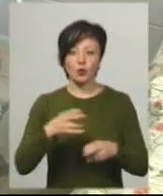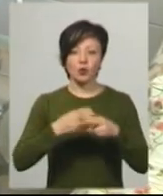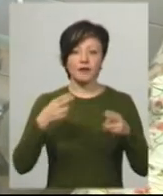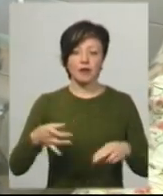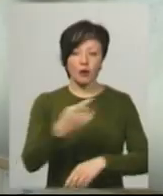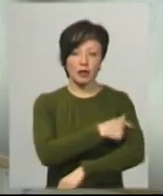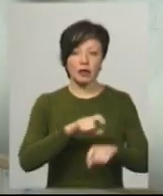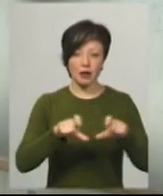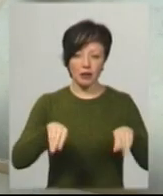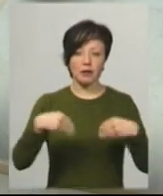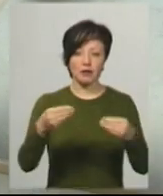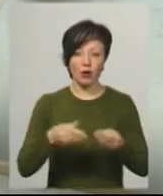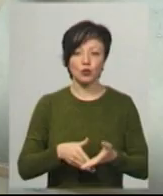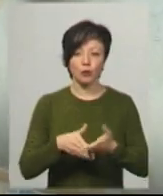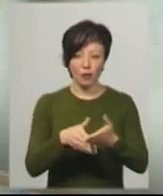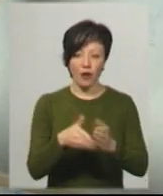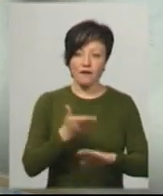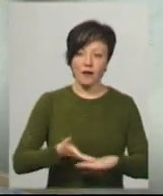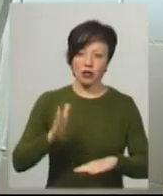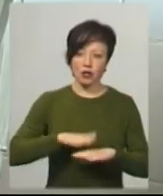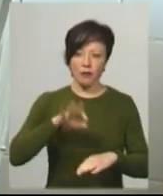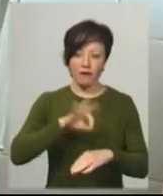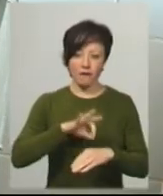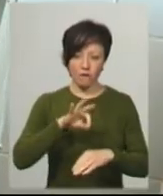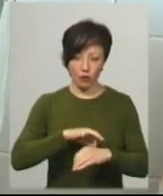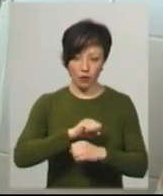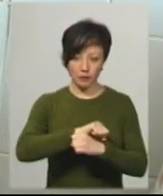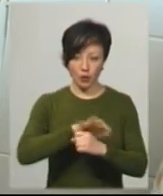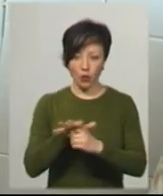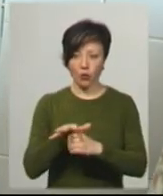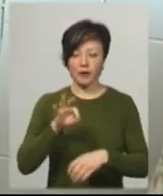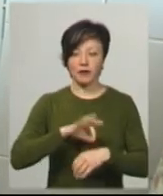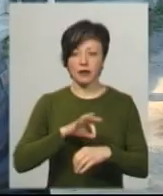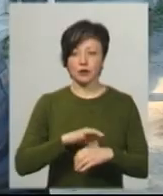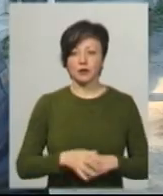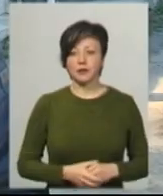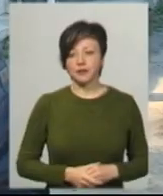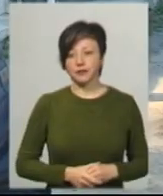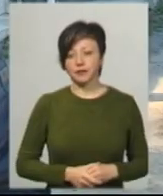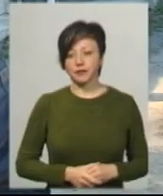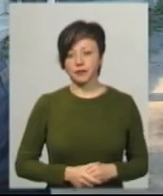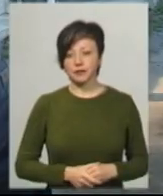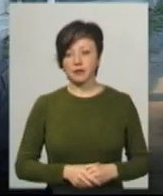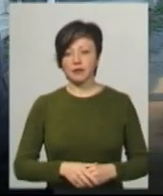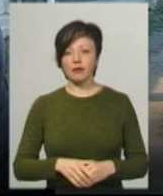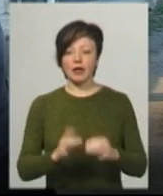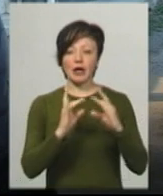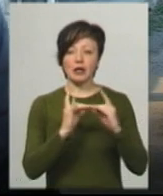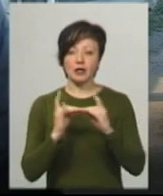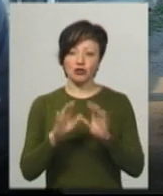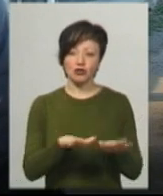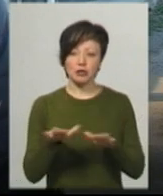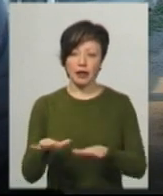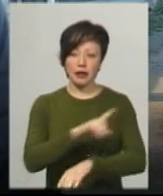районі лікарні надаватимуть допомогу і важким хворим із ковід-19, каже Володимир Крупко. Ліжка інтенсивної терапії ми